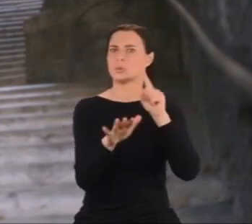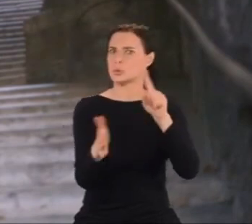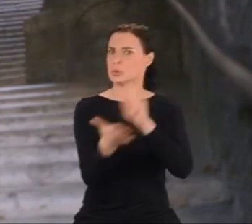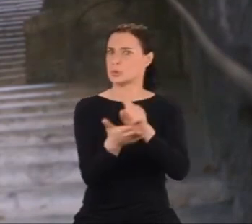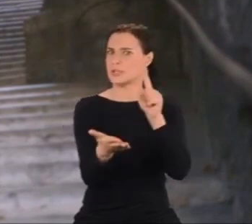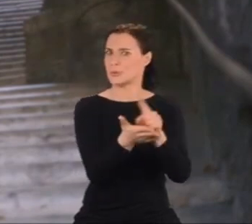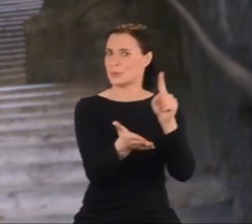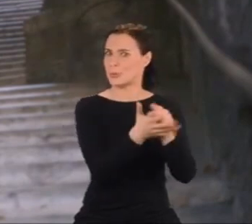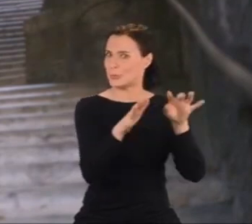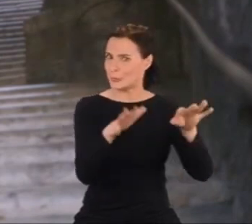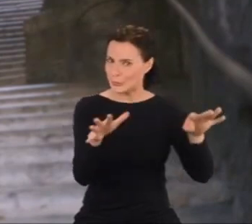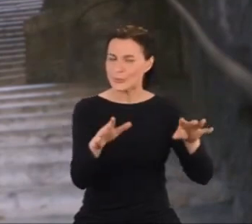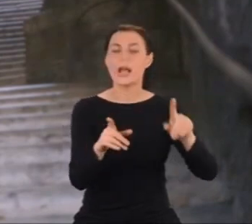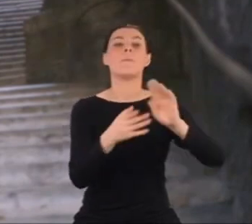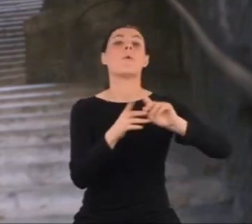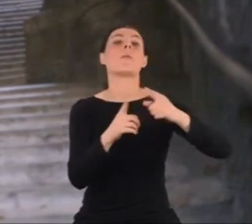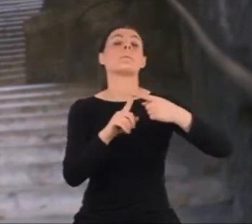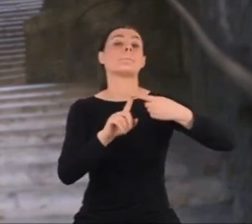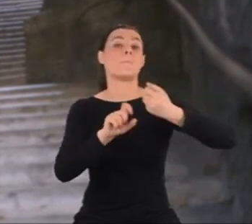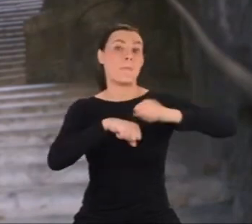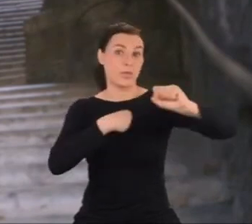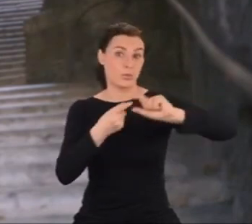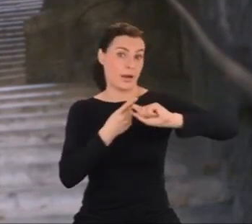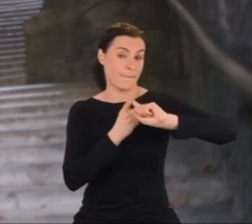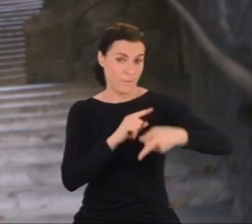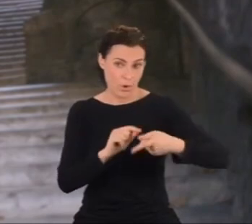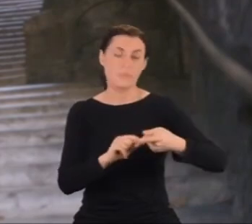maturze zaczyna naukę w szkole inżynieryjnej.